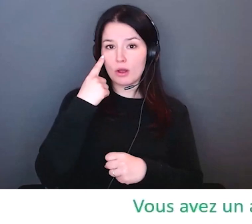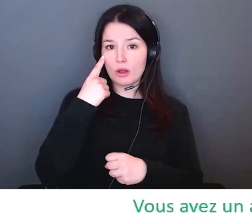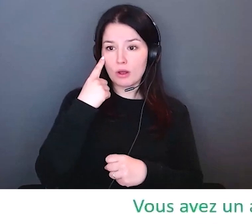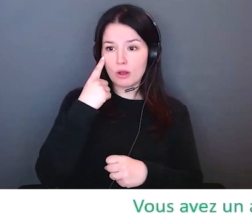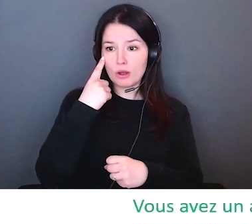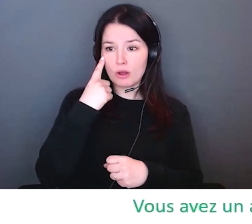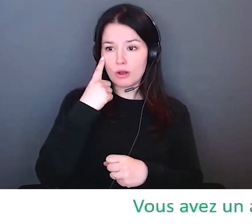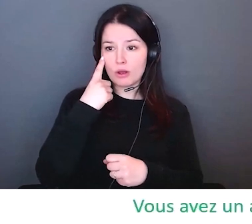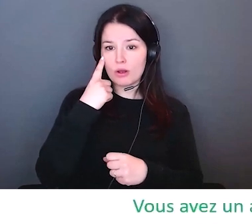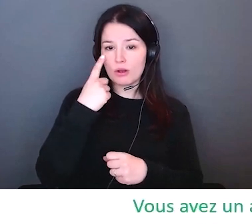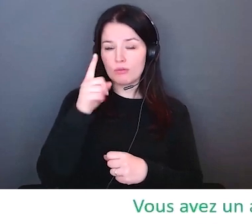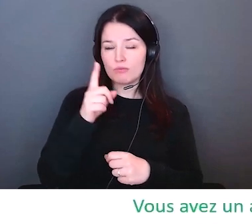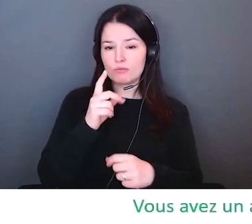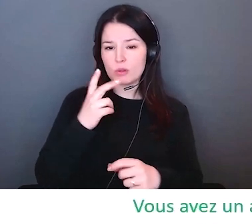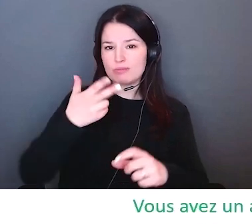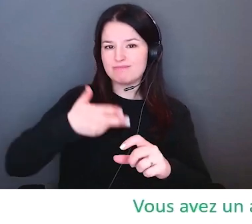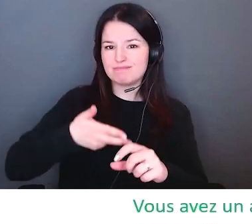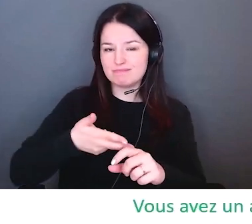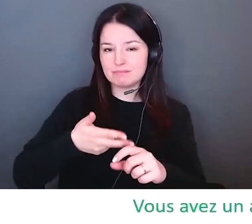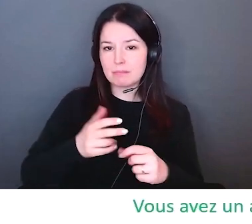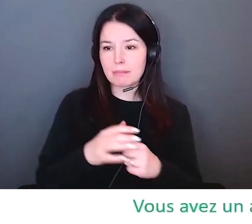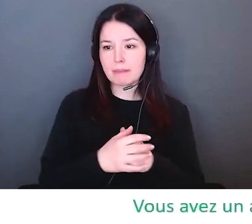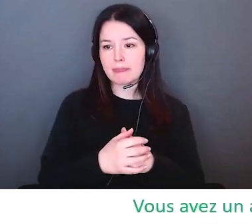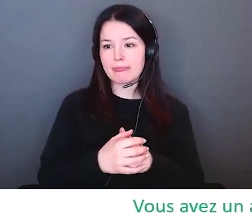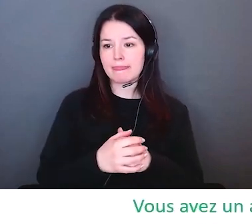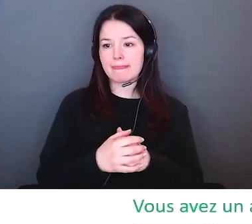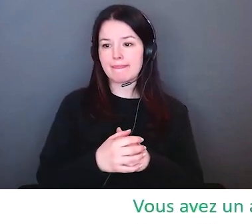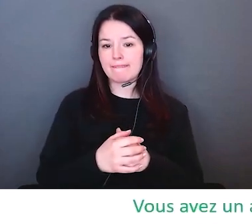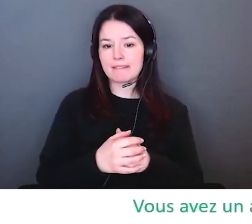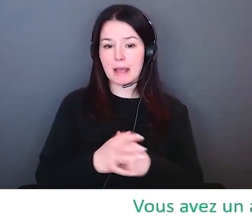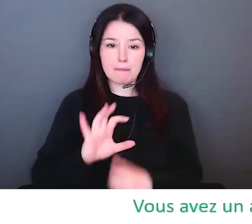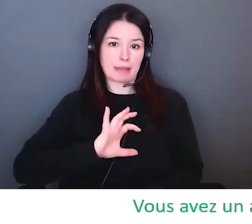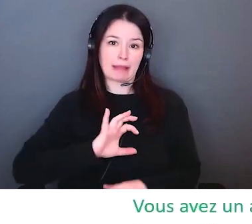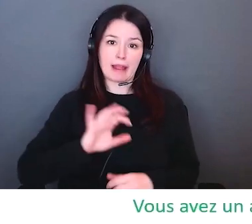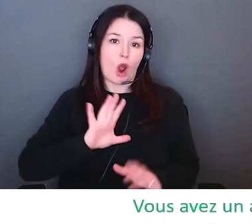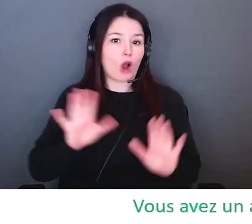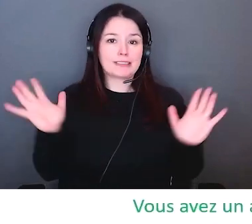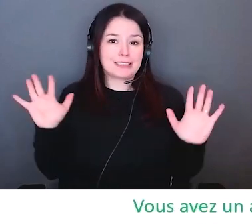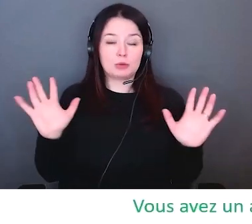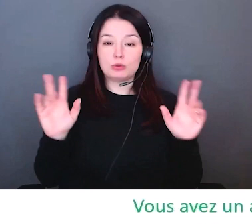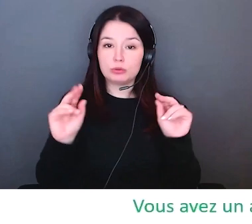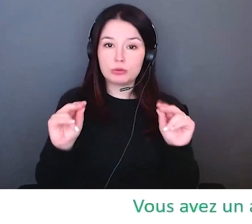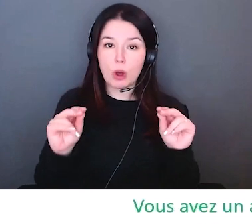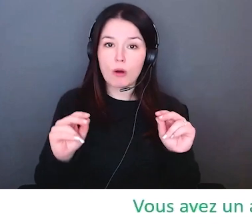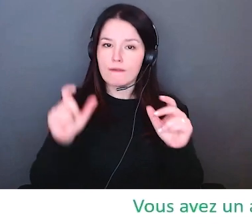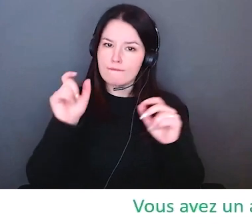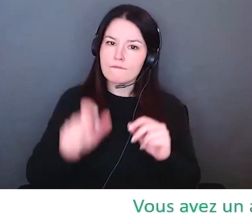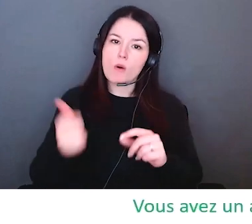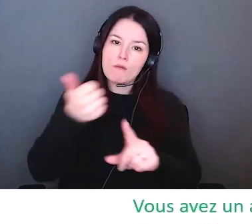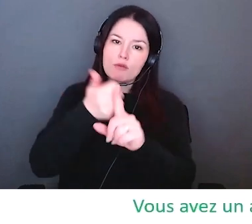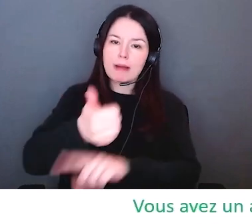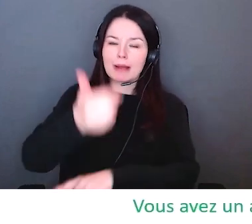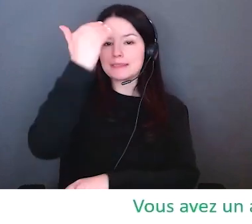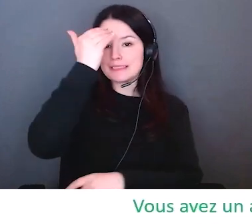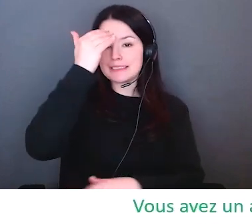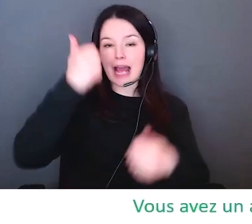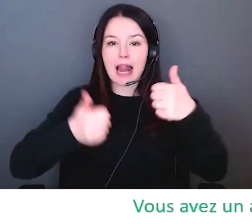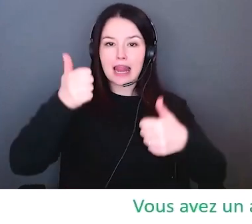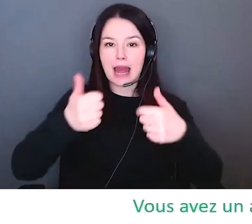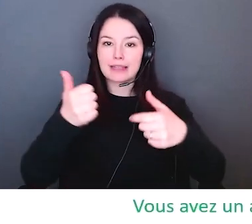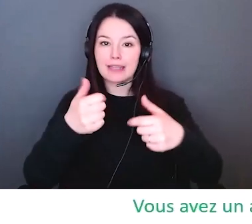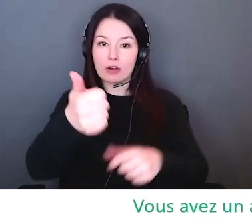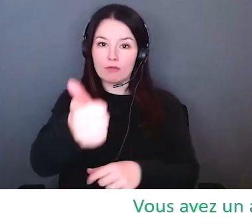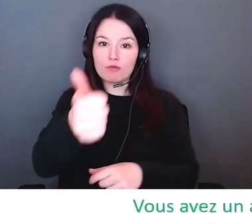cette médaille tient à chaque fois mais chaque médaille les logiques de l'oppression par exemple la manière dont ces médailles opèrent pour